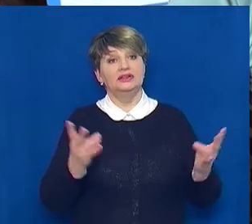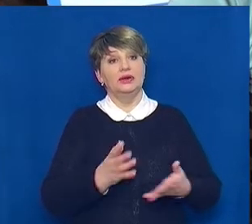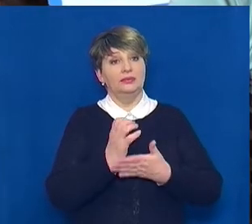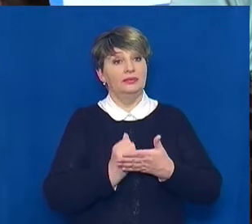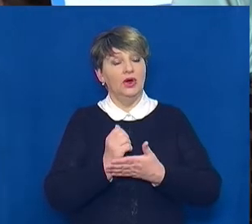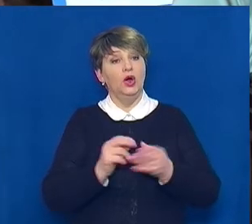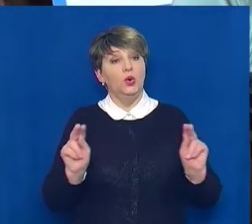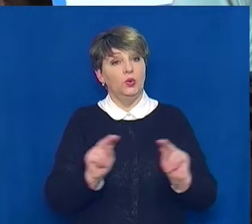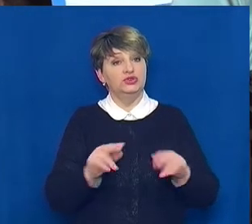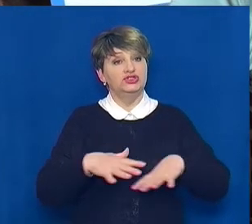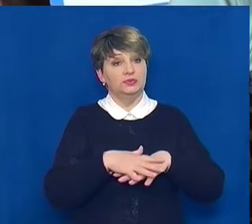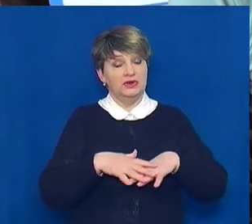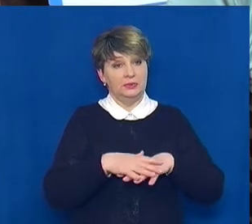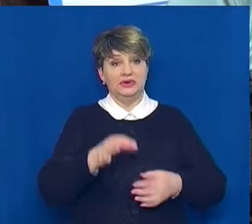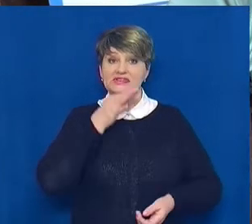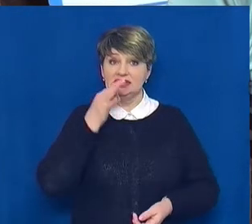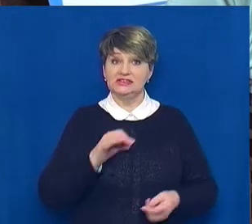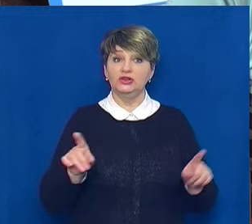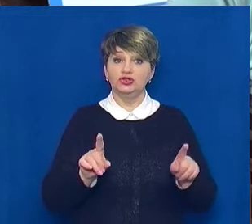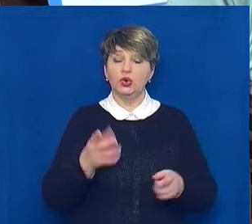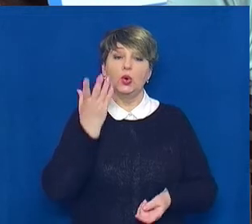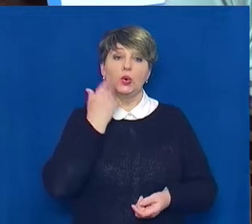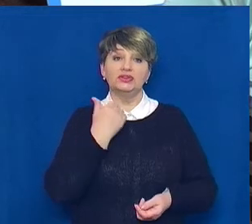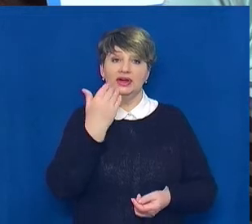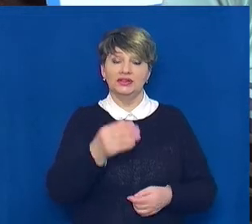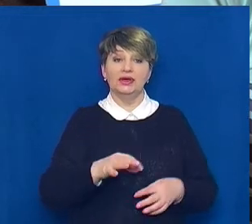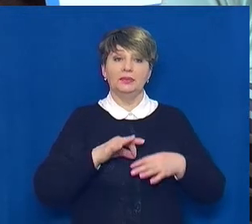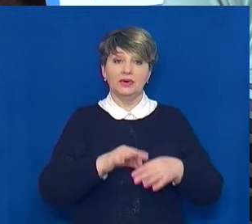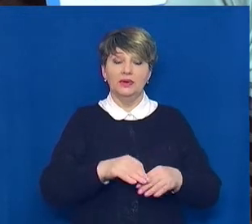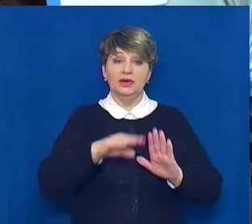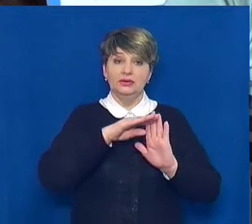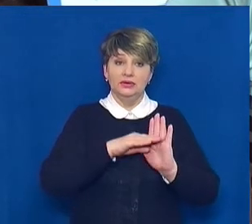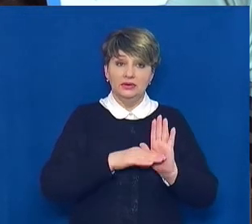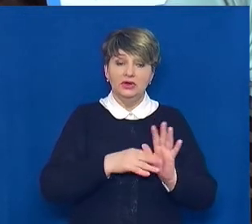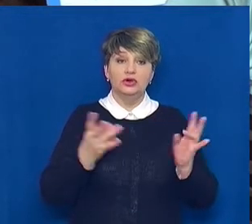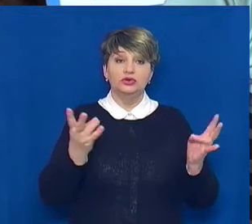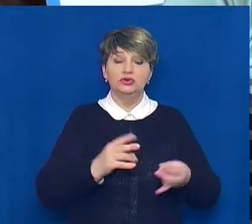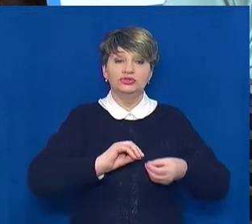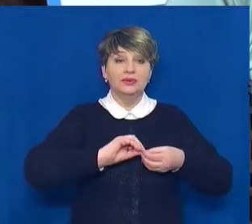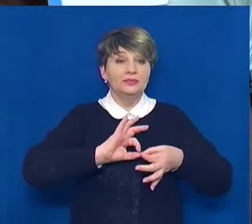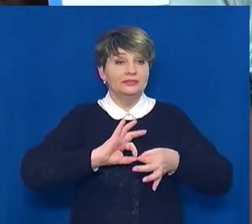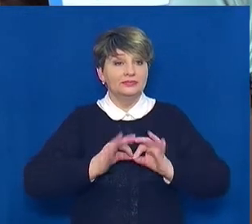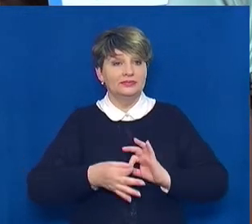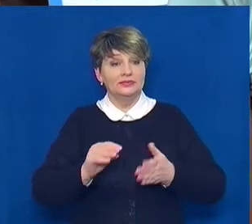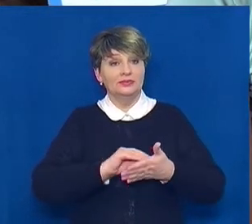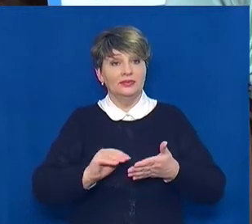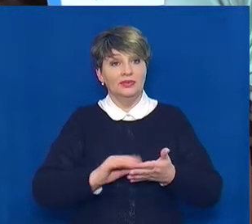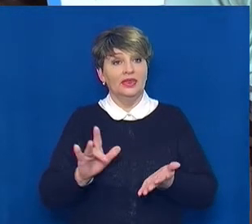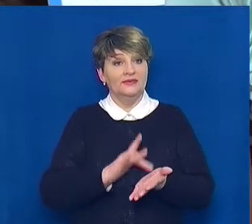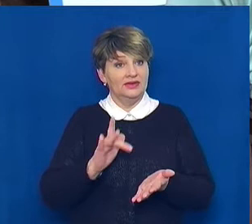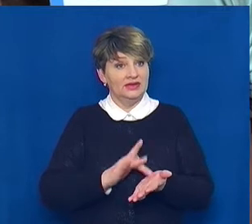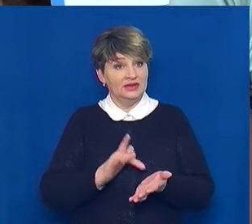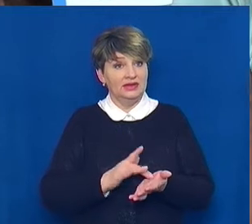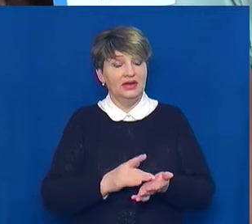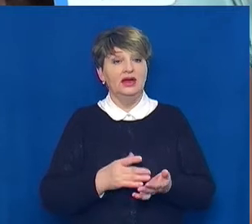математики сказав, що коли ти проходиш тест, потрібно записувати розв'язання у зошит. Якщо ти пройшов тест на 12, а в